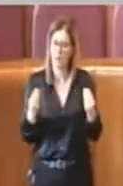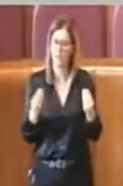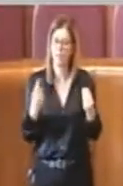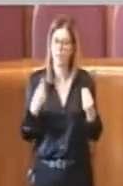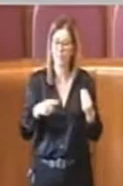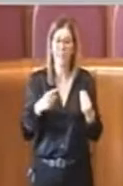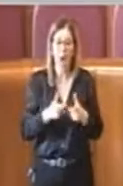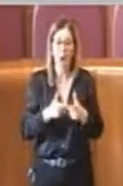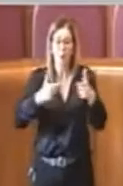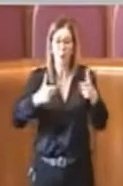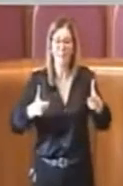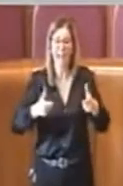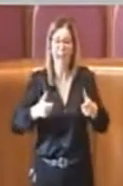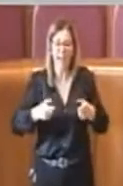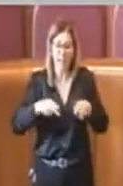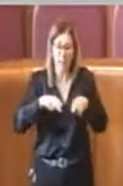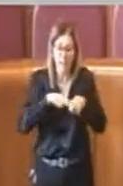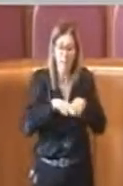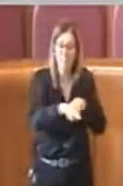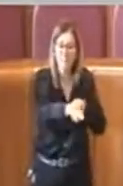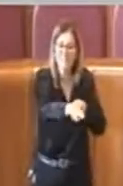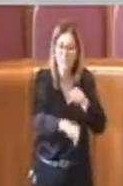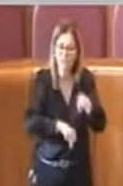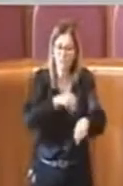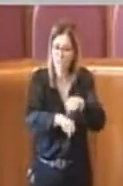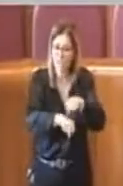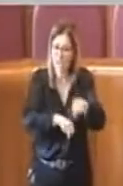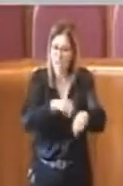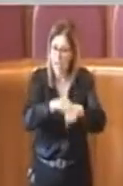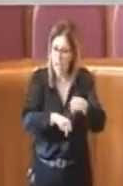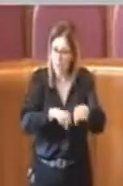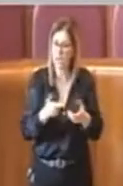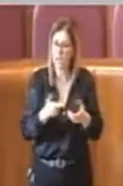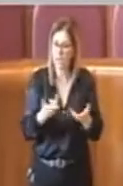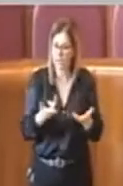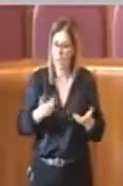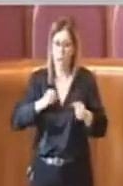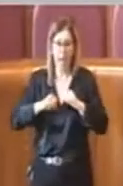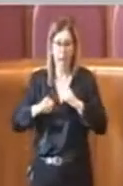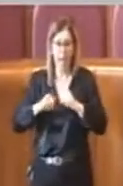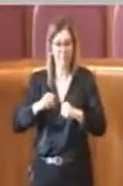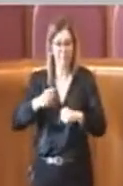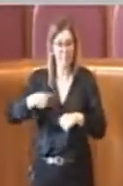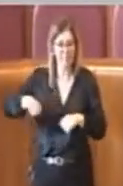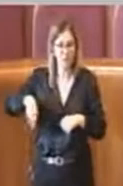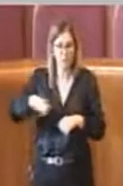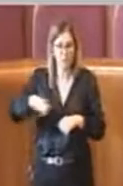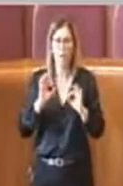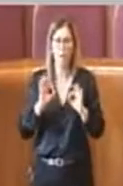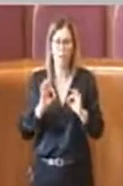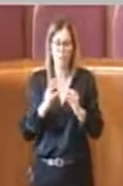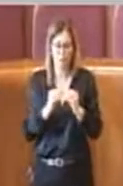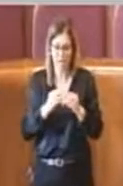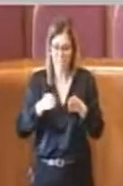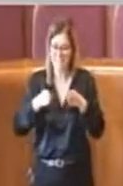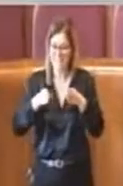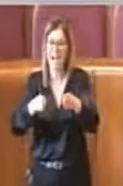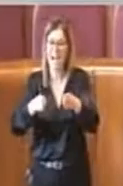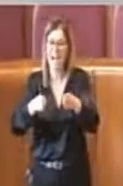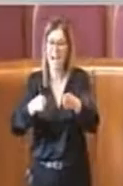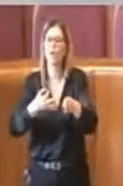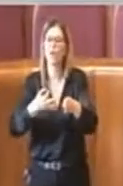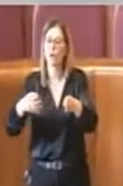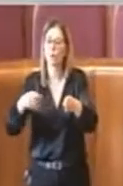ciclabili nella città ed è la prima amministrazione che tra l'altro lo fa sulle strade normali per poter